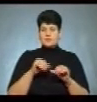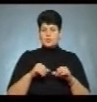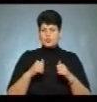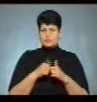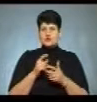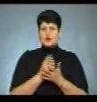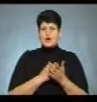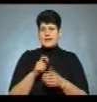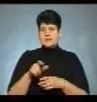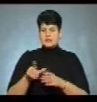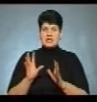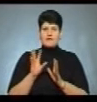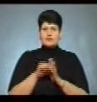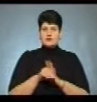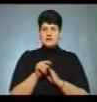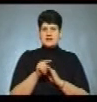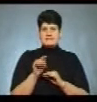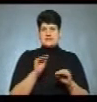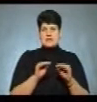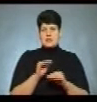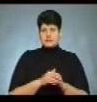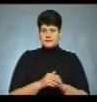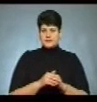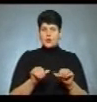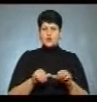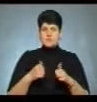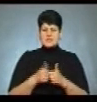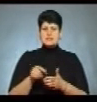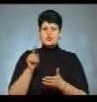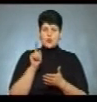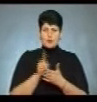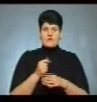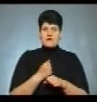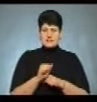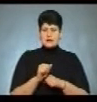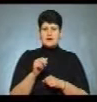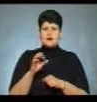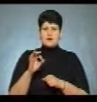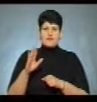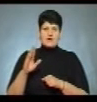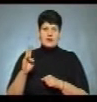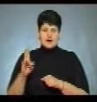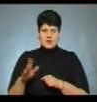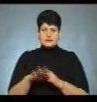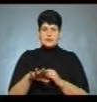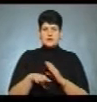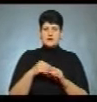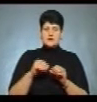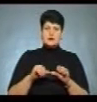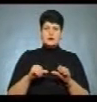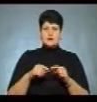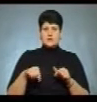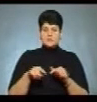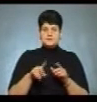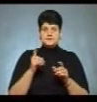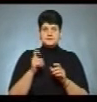кандидатур для включення до її складу. Комісія зобов'язала ОВК територіального виборчого округу номер 163